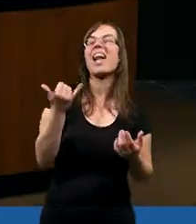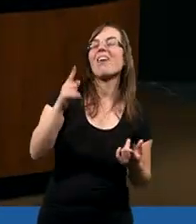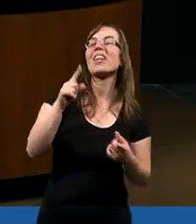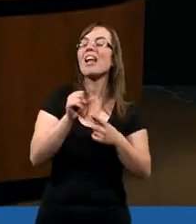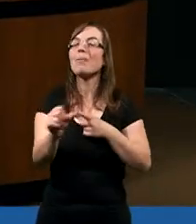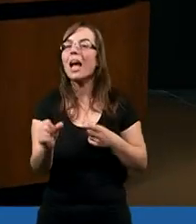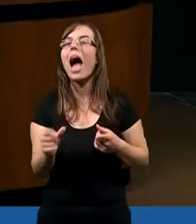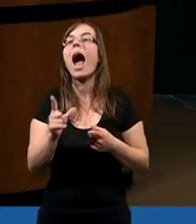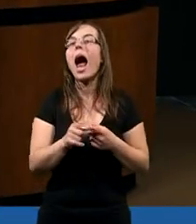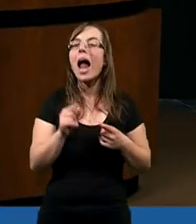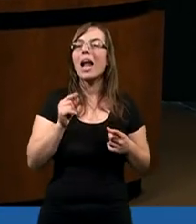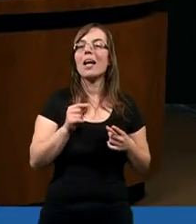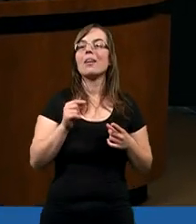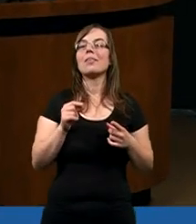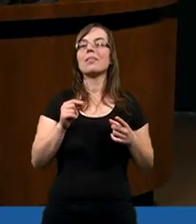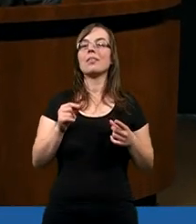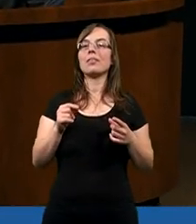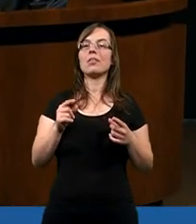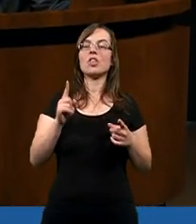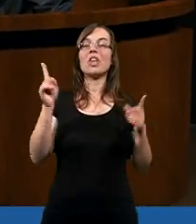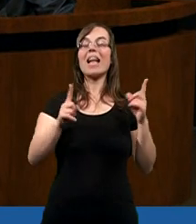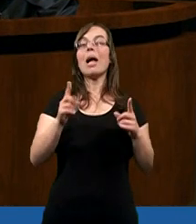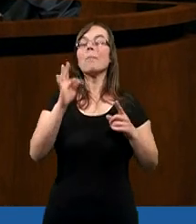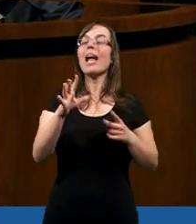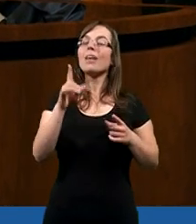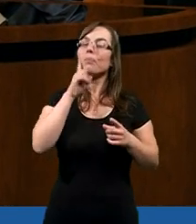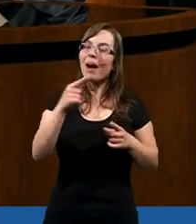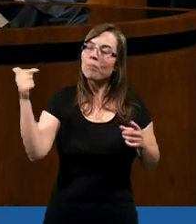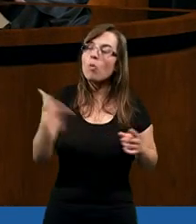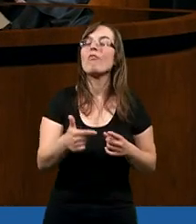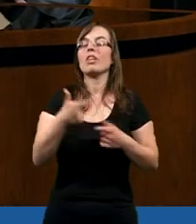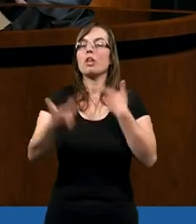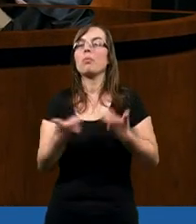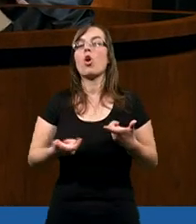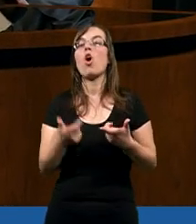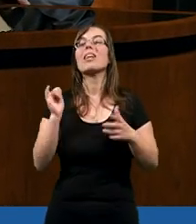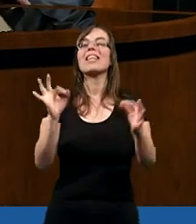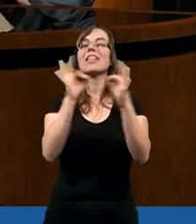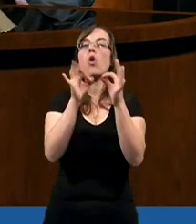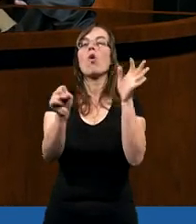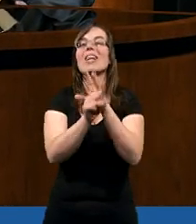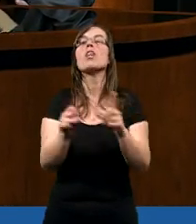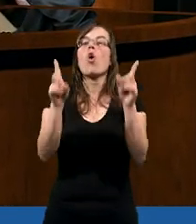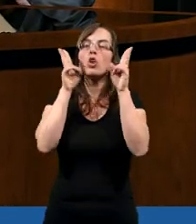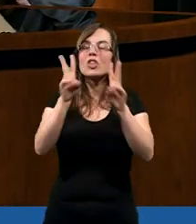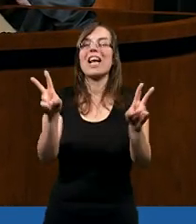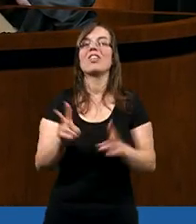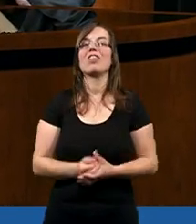wypadamy tak. No tak stosownie do prawdy. Stosownie do rzeczywistości.